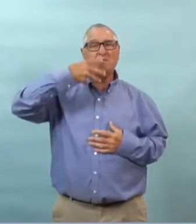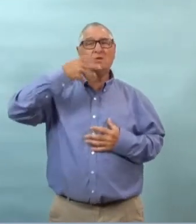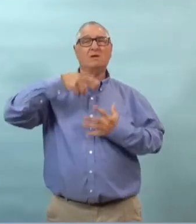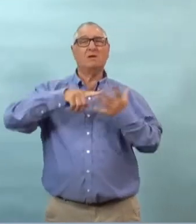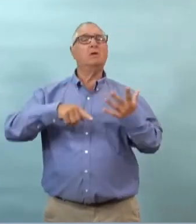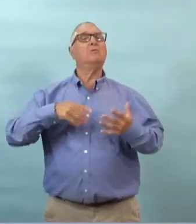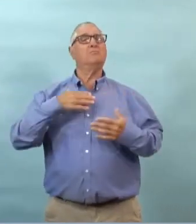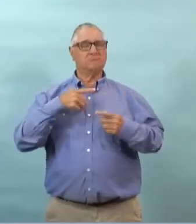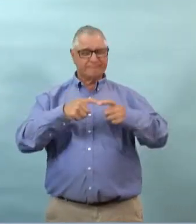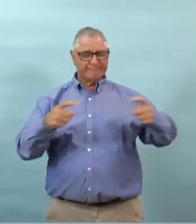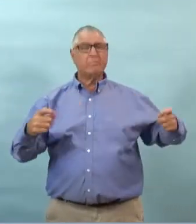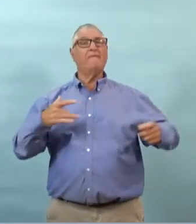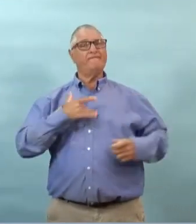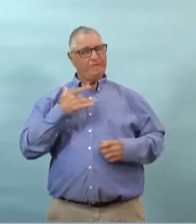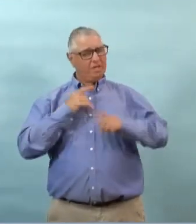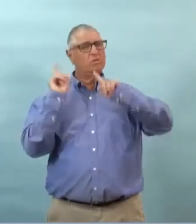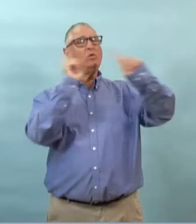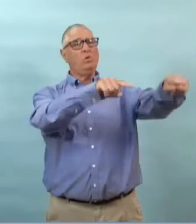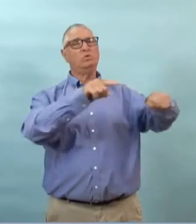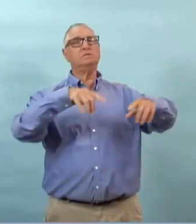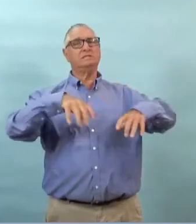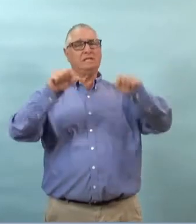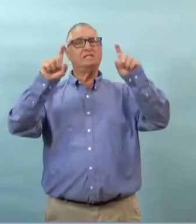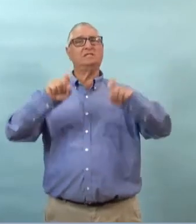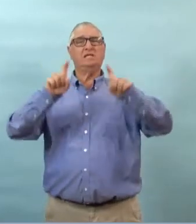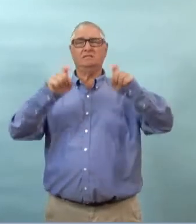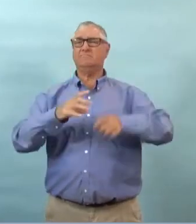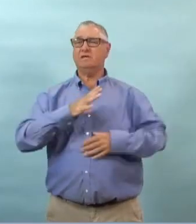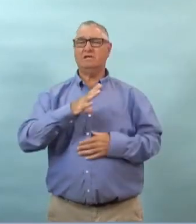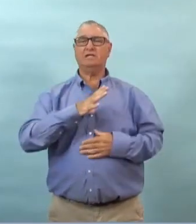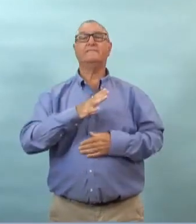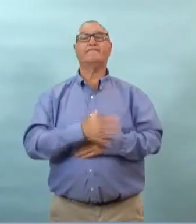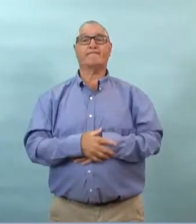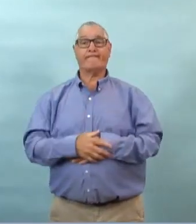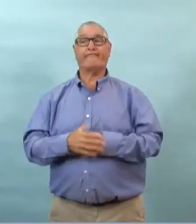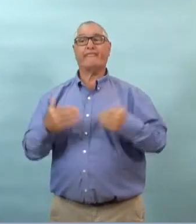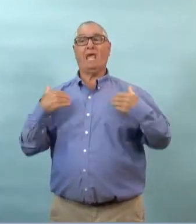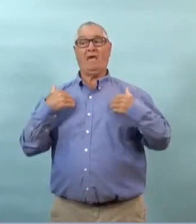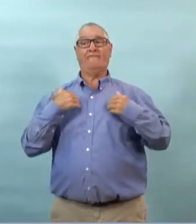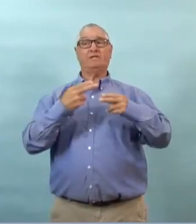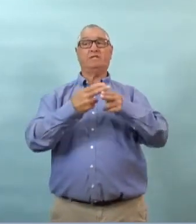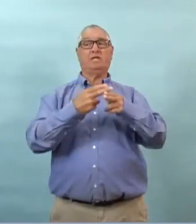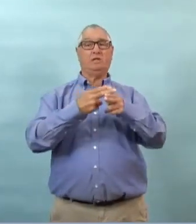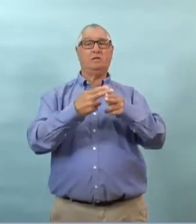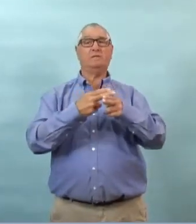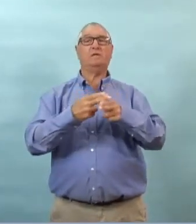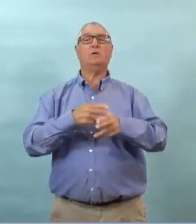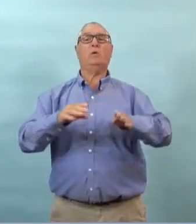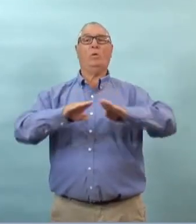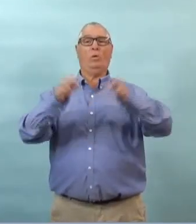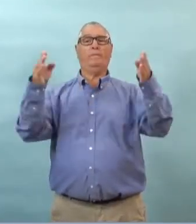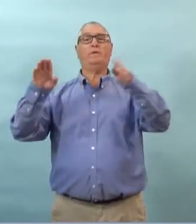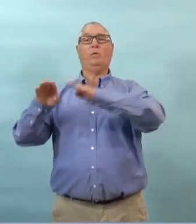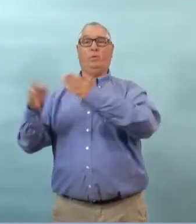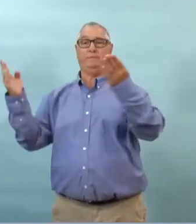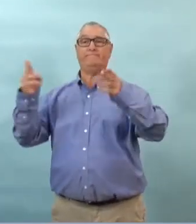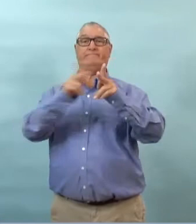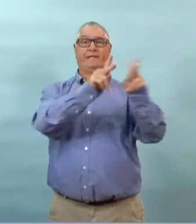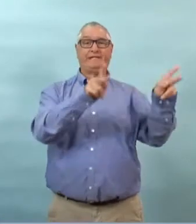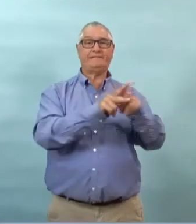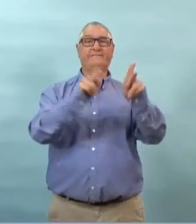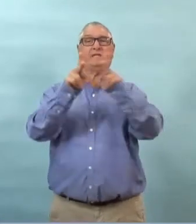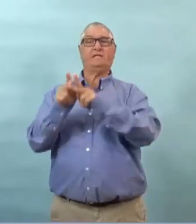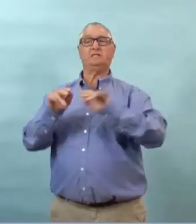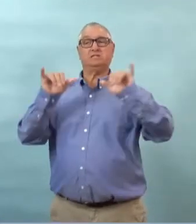qui présentent des symptômes à aller se faire tester sur un site de dépistage il y a des nouvelles installations qui